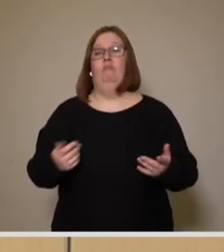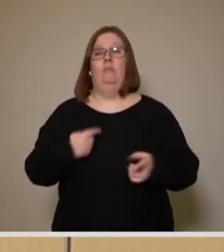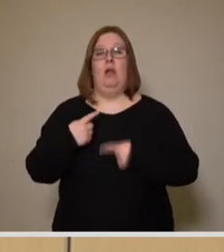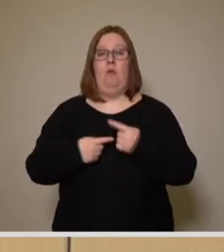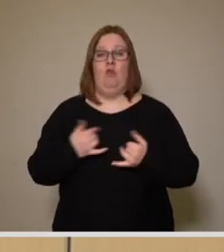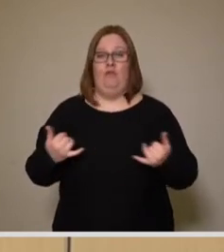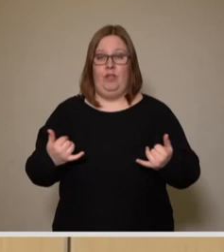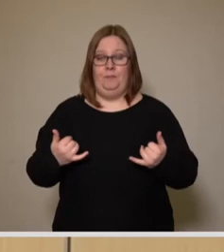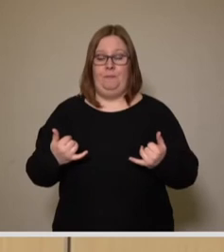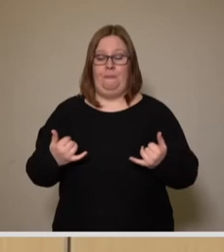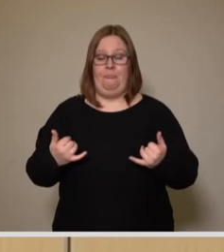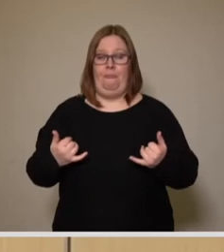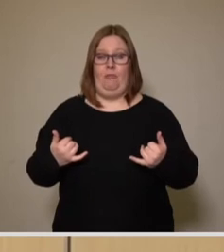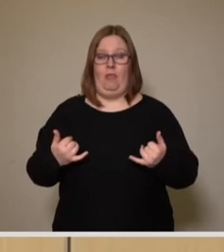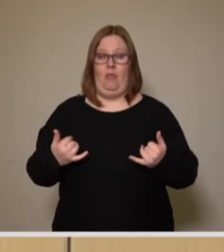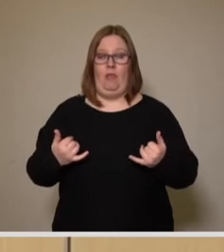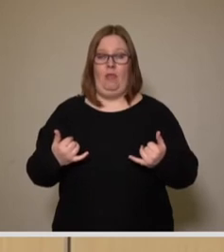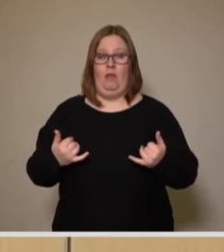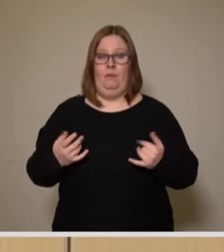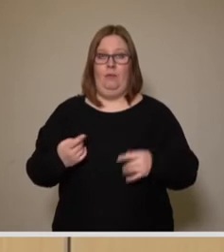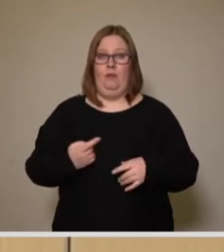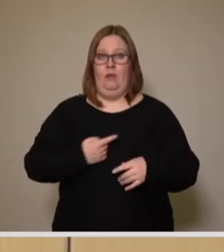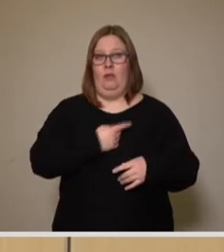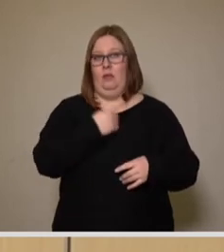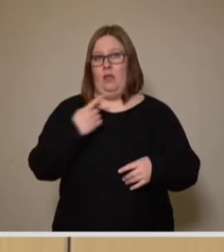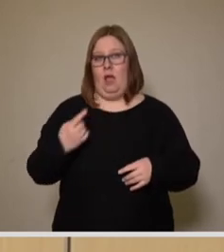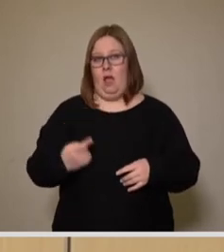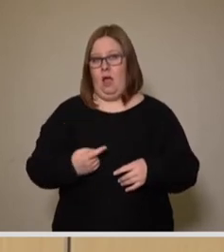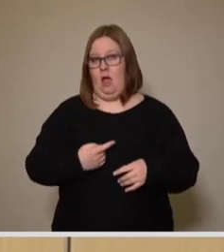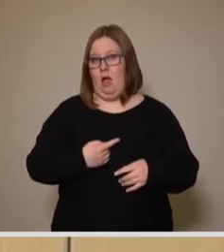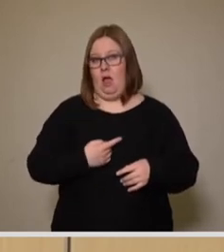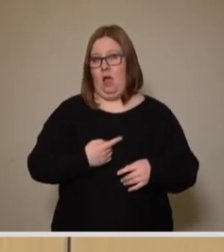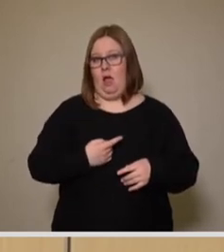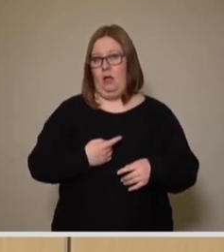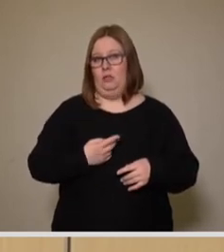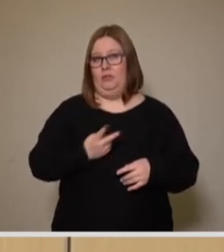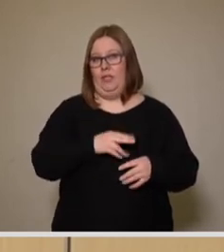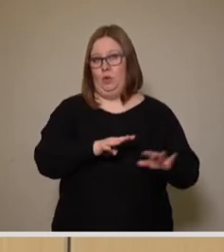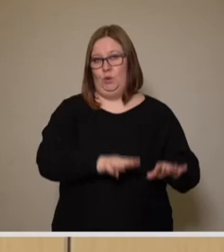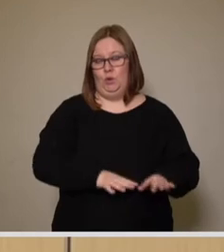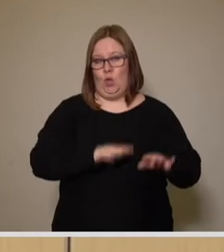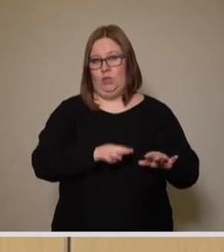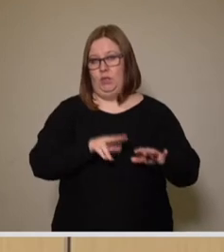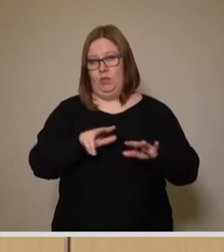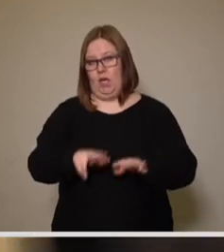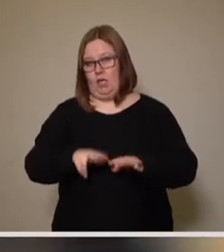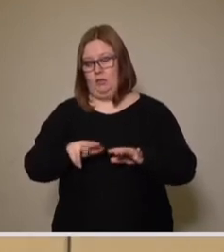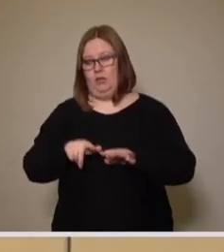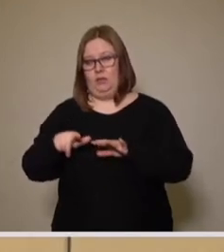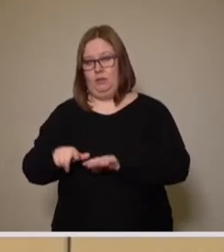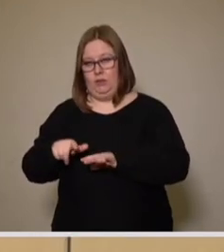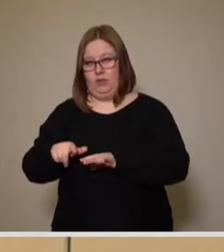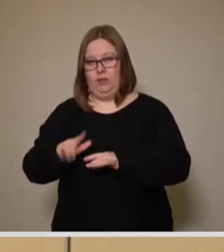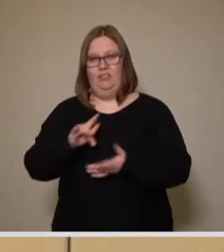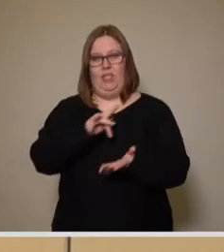wir die Jahre 19, 18 und 17, dass wir da